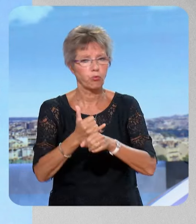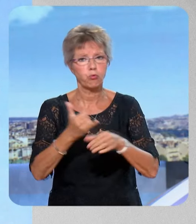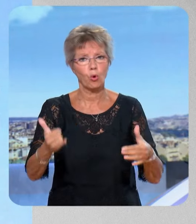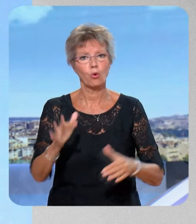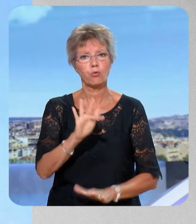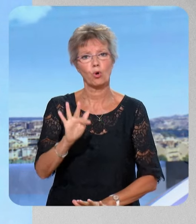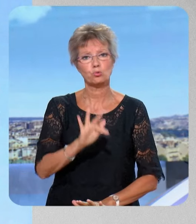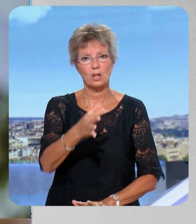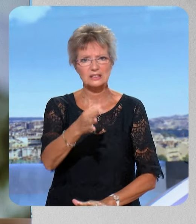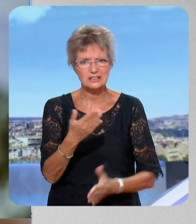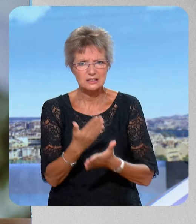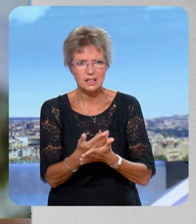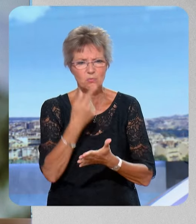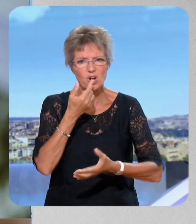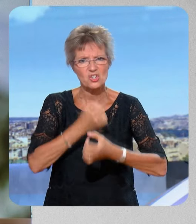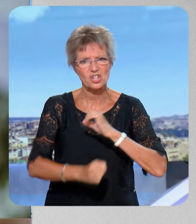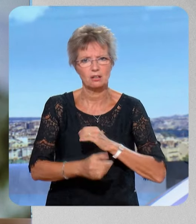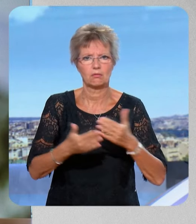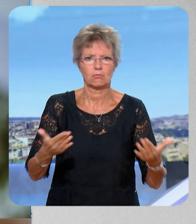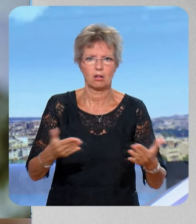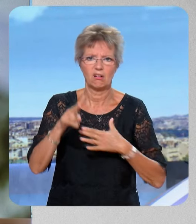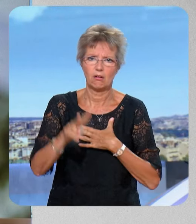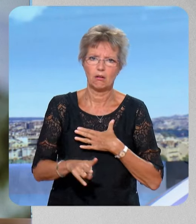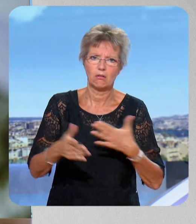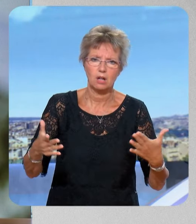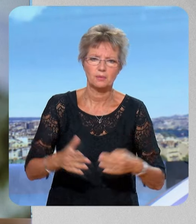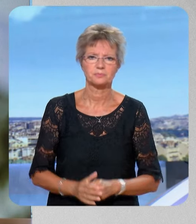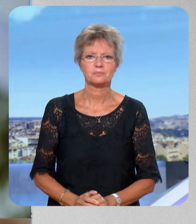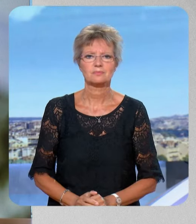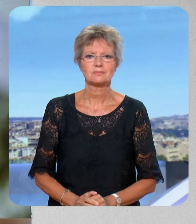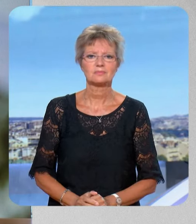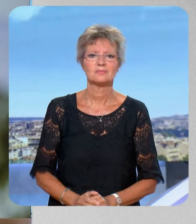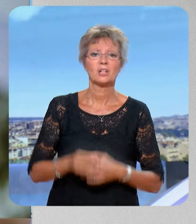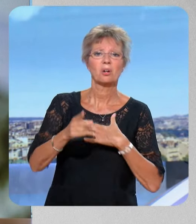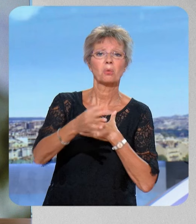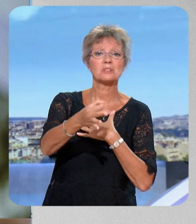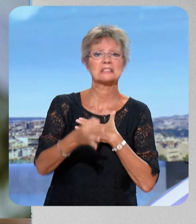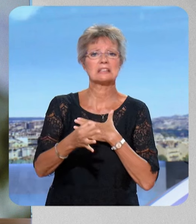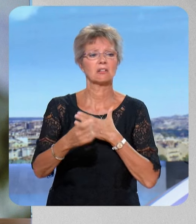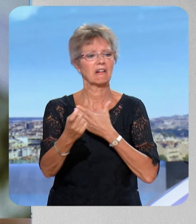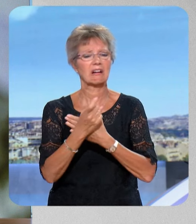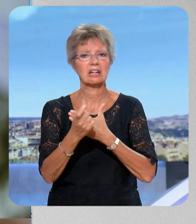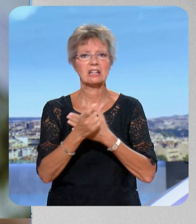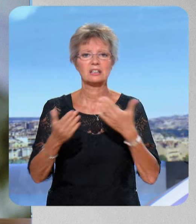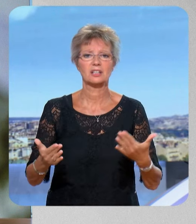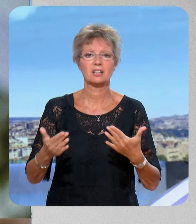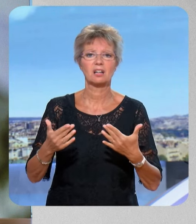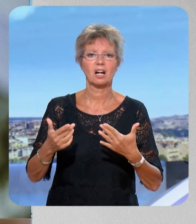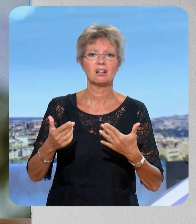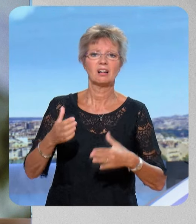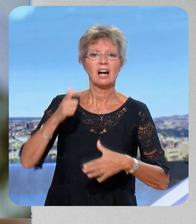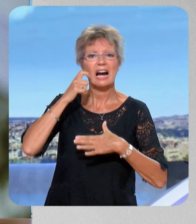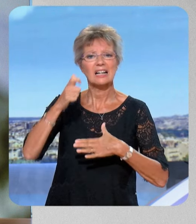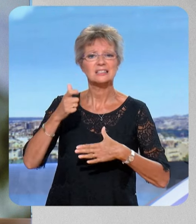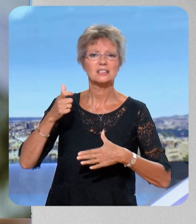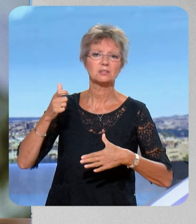François aille sur ce terrain, qui est celui du printemps républicain, qu'on connaît, qui est de, en gros, nous dire, nous reprocher de considérer que l'antiracisme est une